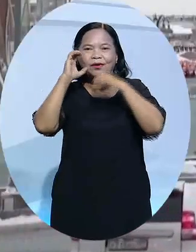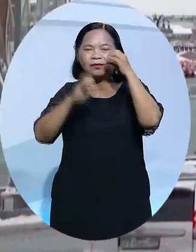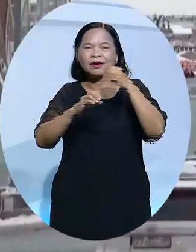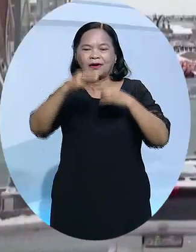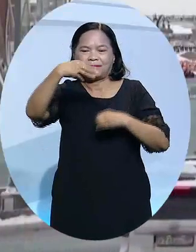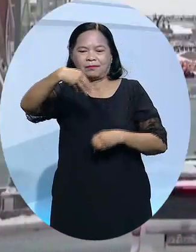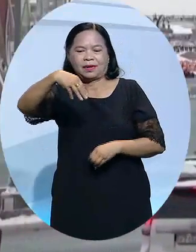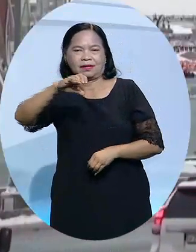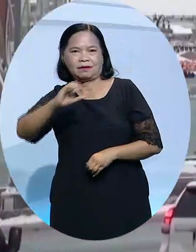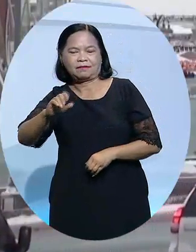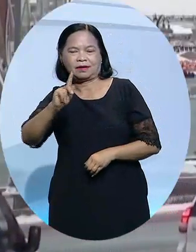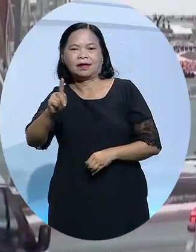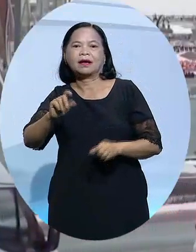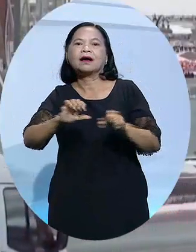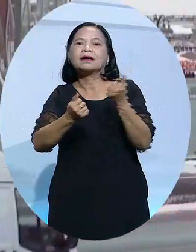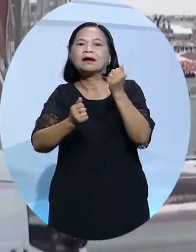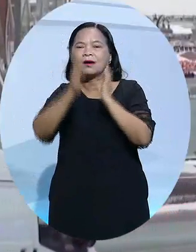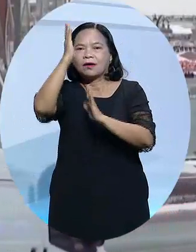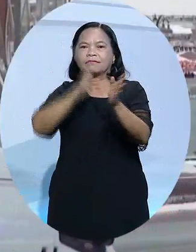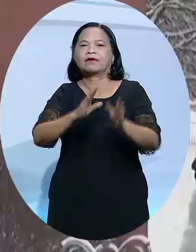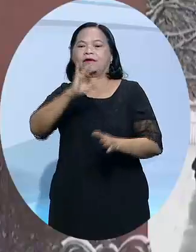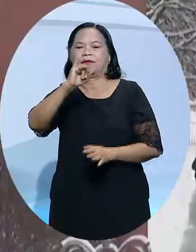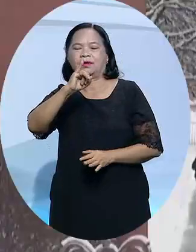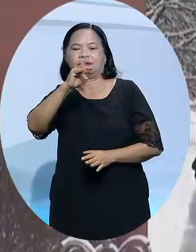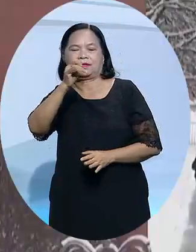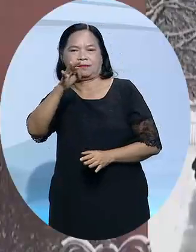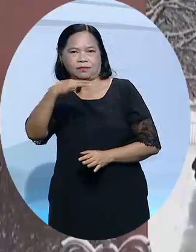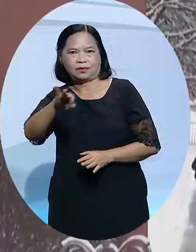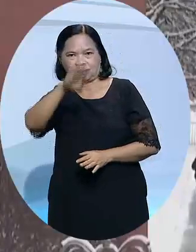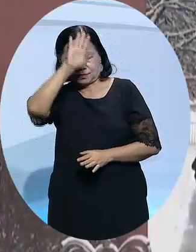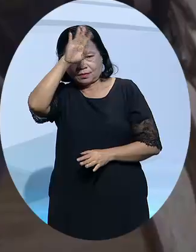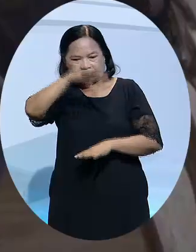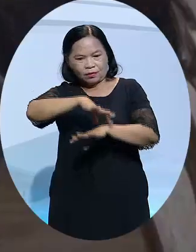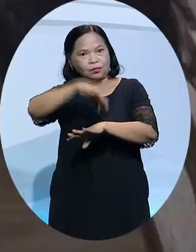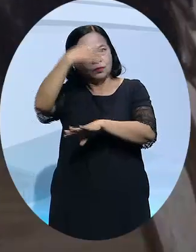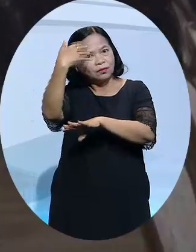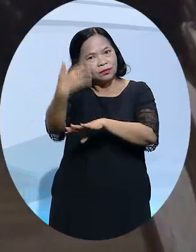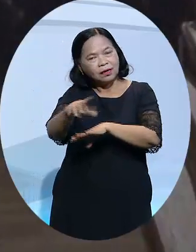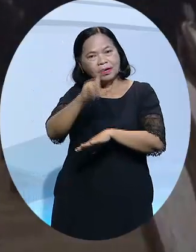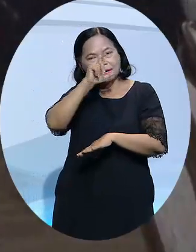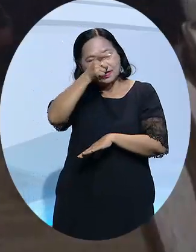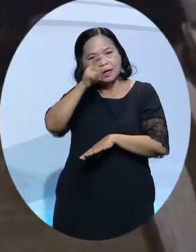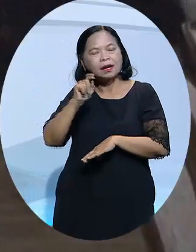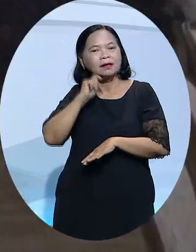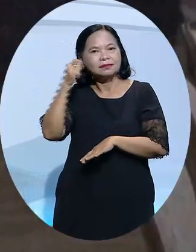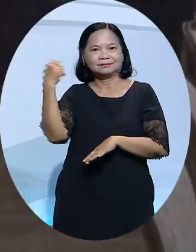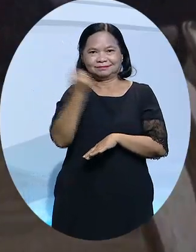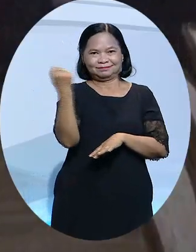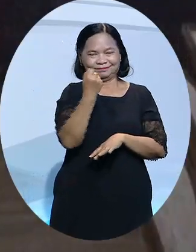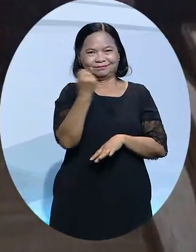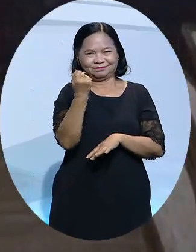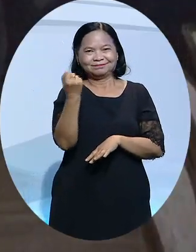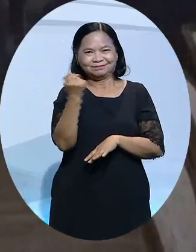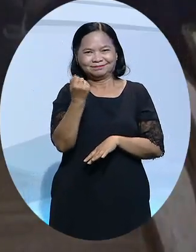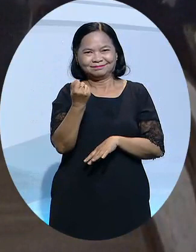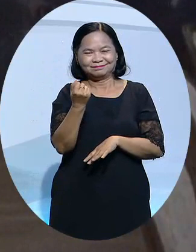và Kiev sẽ diễn ra ở thành phố Istanbul. Tổng thống Erdogan trong tuần qua nói rằng Nga và Ukraine dường như đã đạt được sự thông hiểu